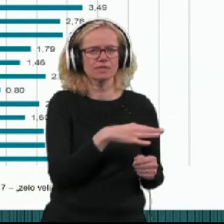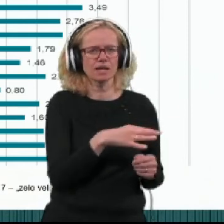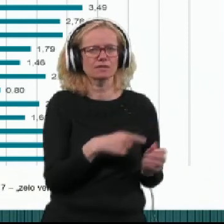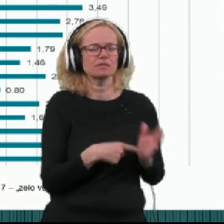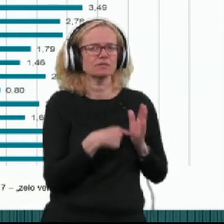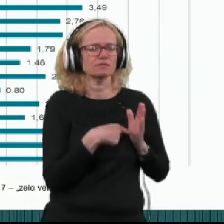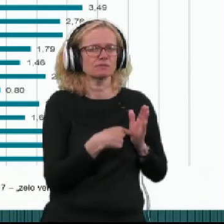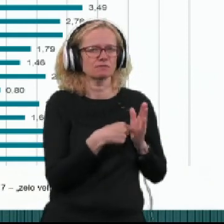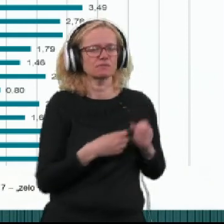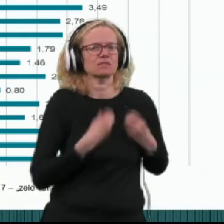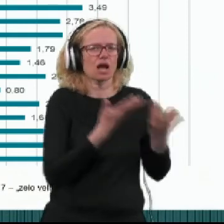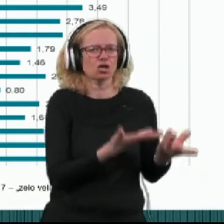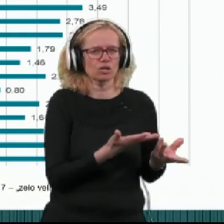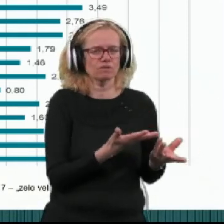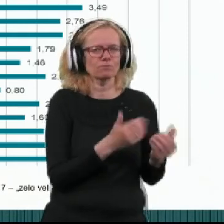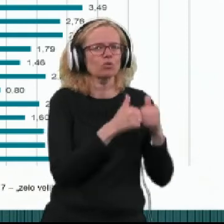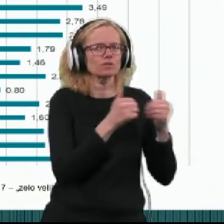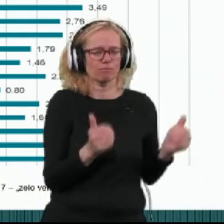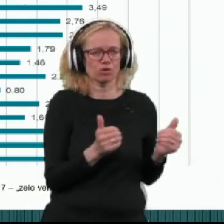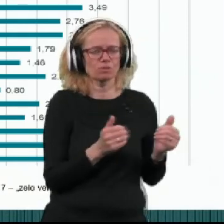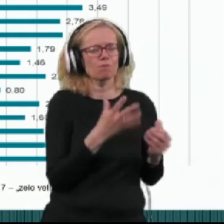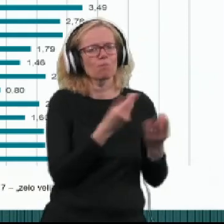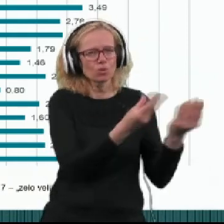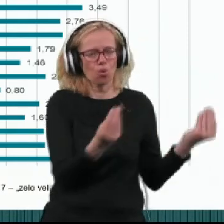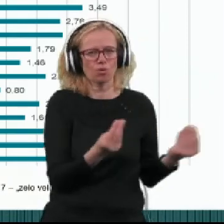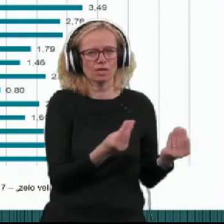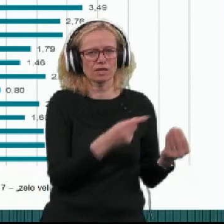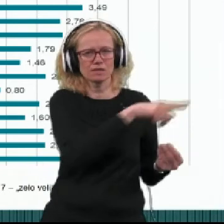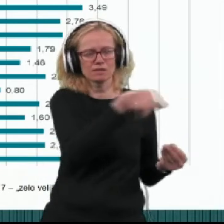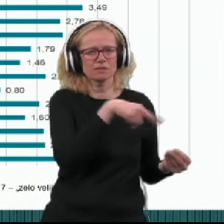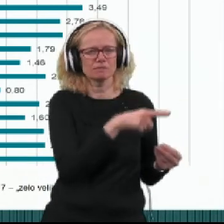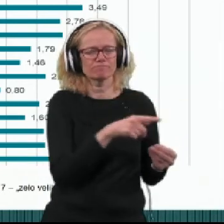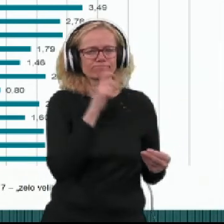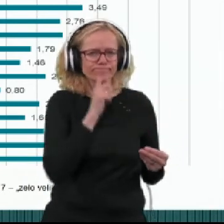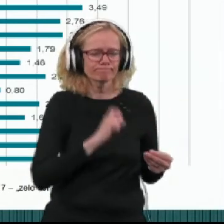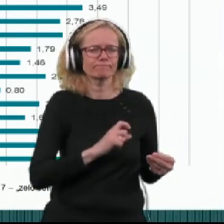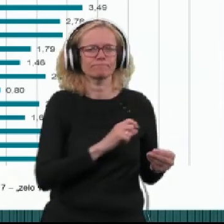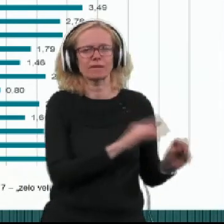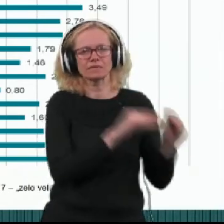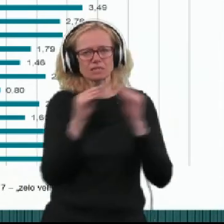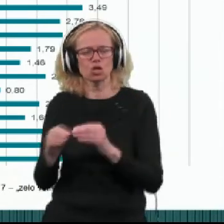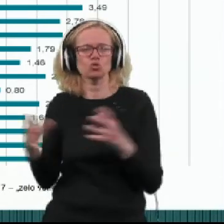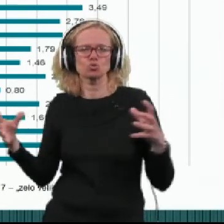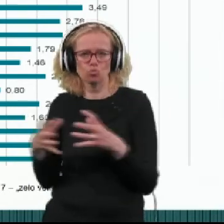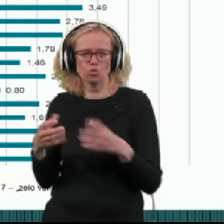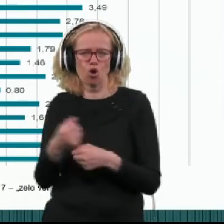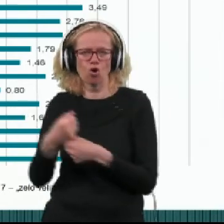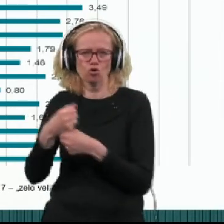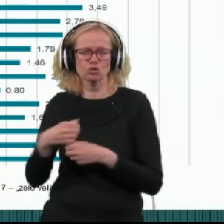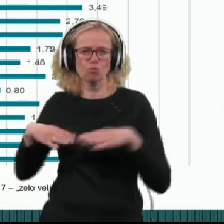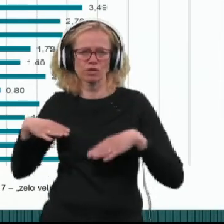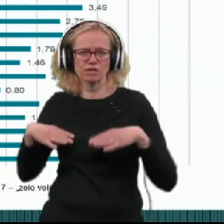so bili mnogi izmed njih primorani, da se preselijo nazaj v skupno gospodinstvo, kar jim je